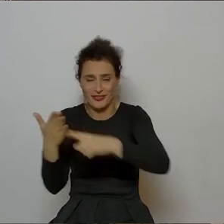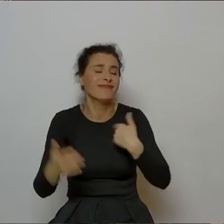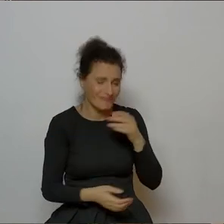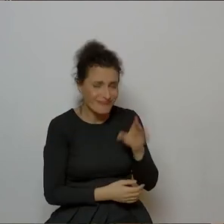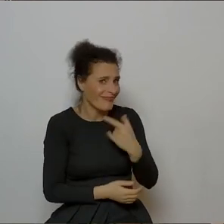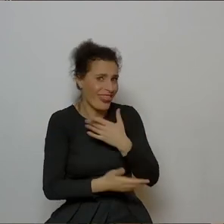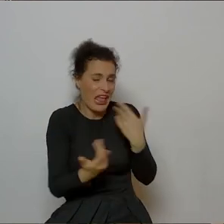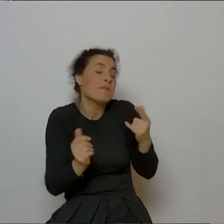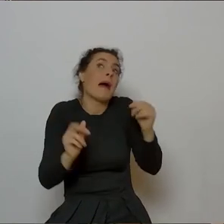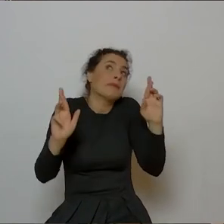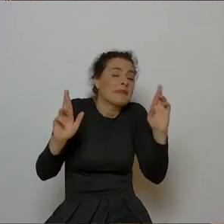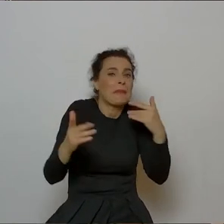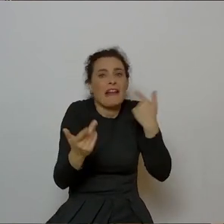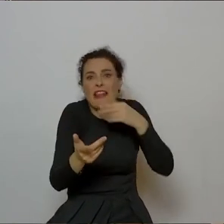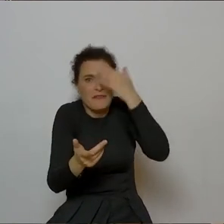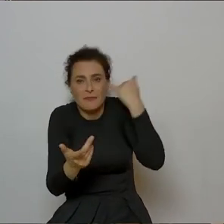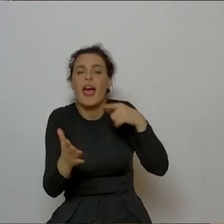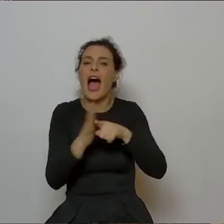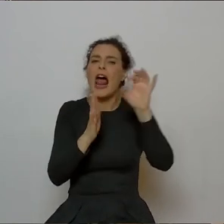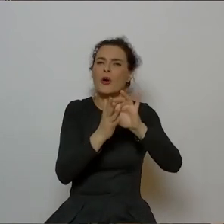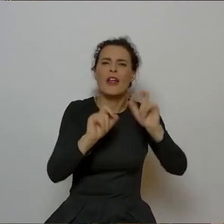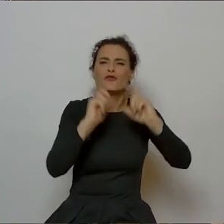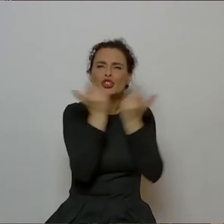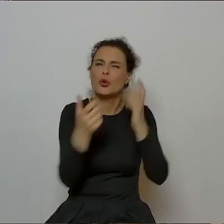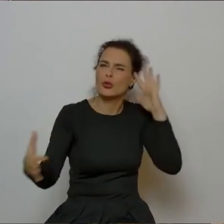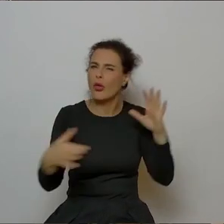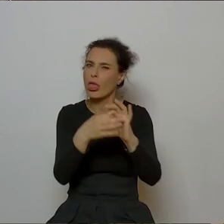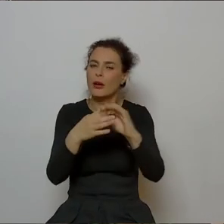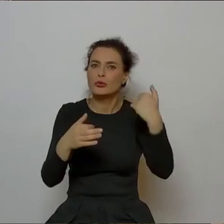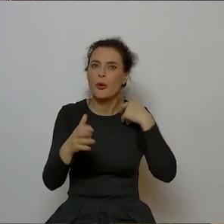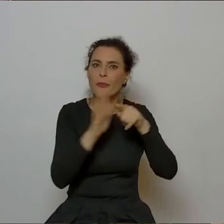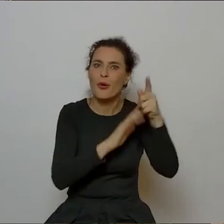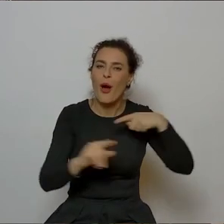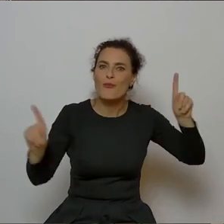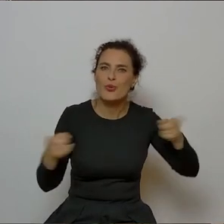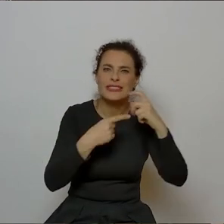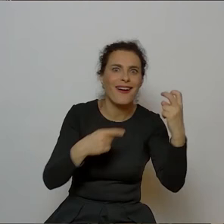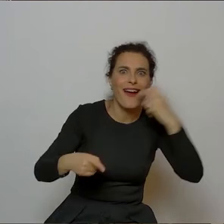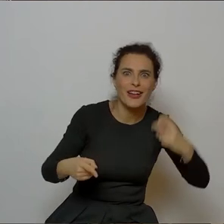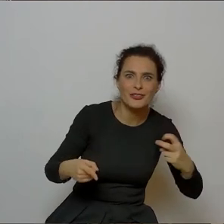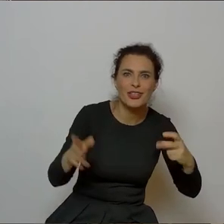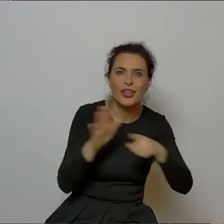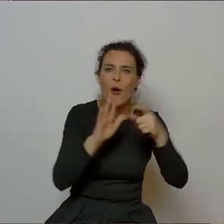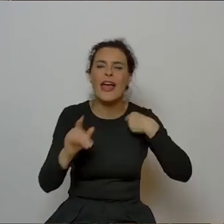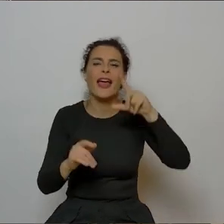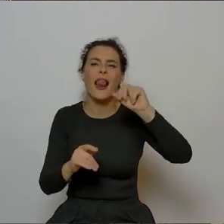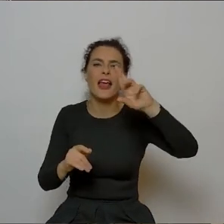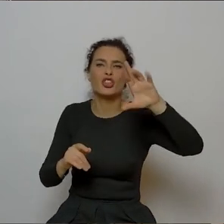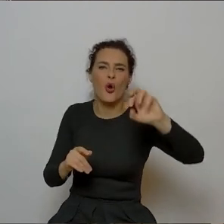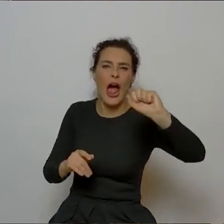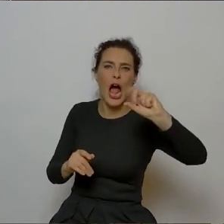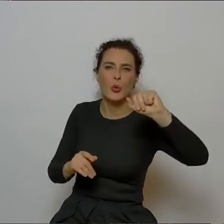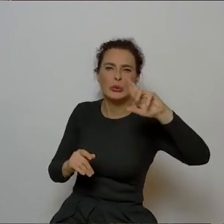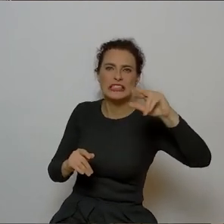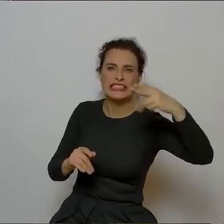ale właśnie cała ta spuścizna i wszystkie skojarzenia, to co nam się kojarzy z muzyką elektroniczną i elektroakustyczną, to nam